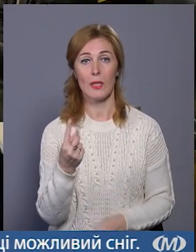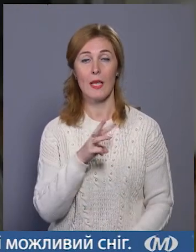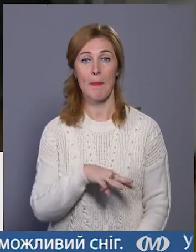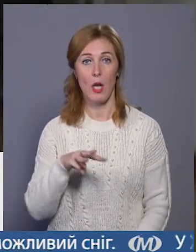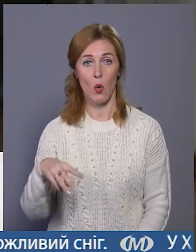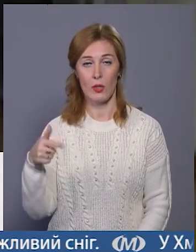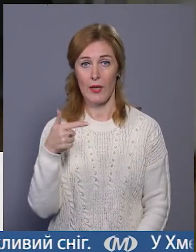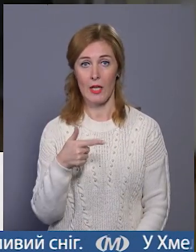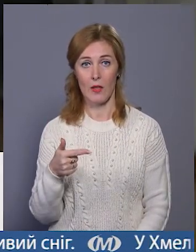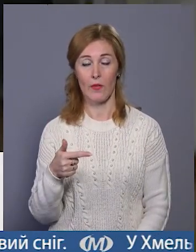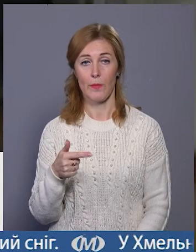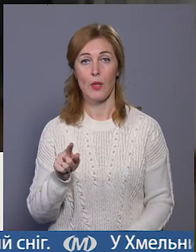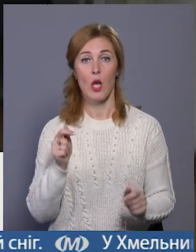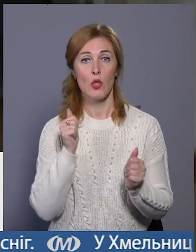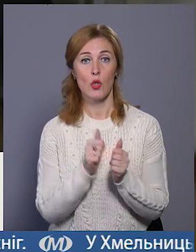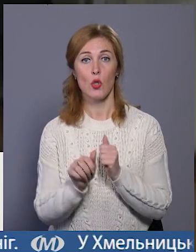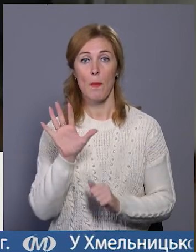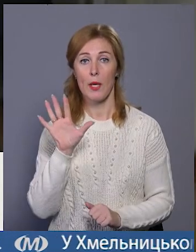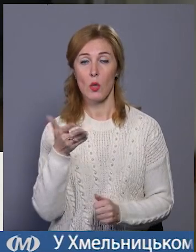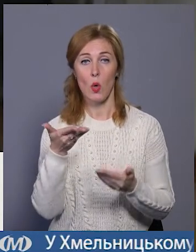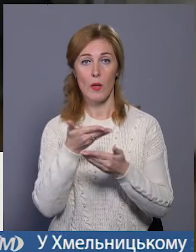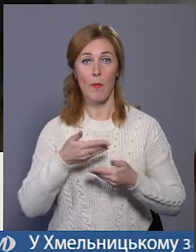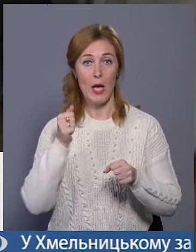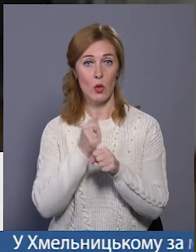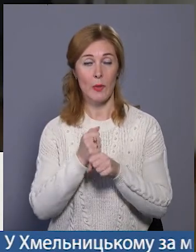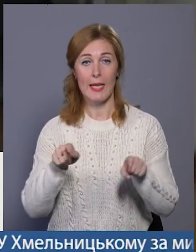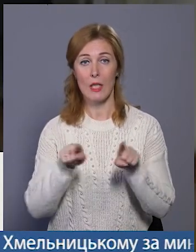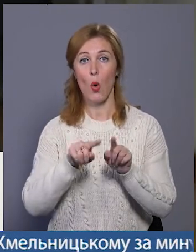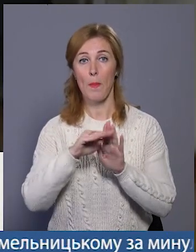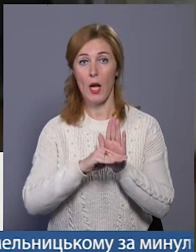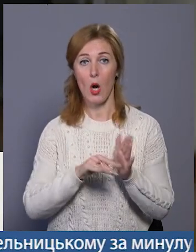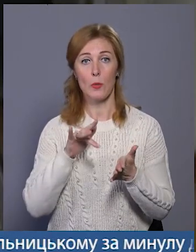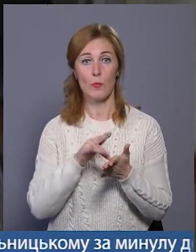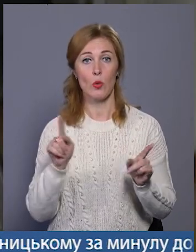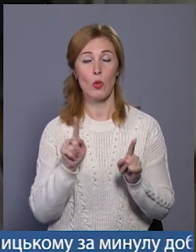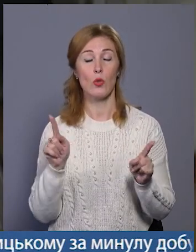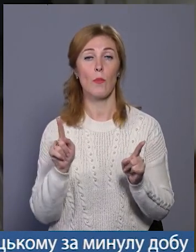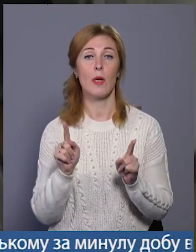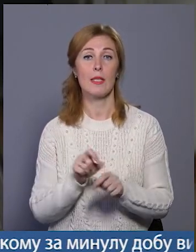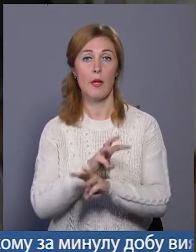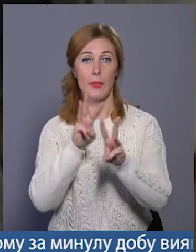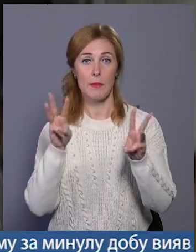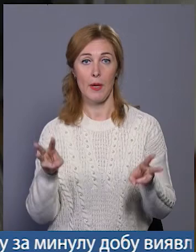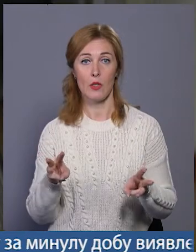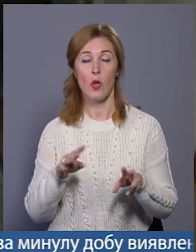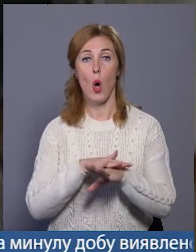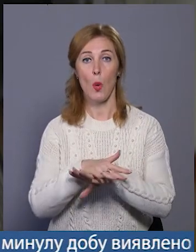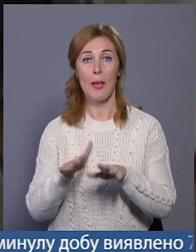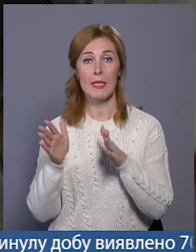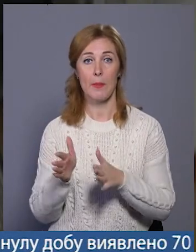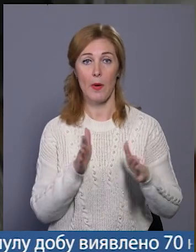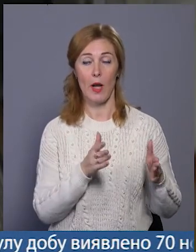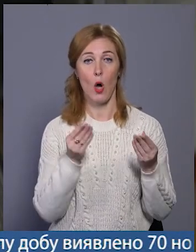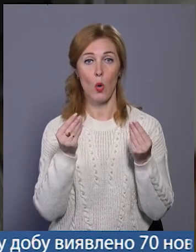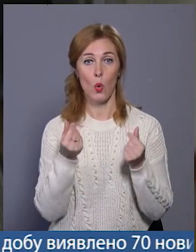гривень. роки ми розробляємо таку програму з метою, щоб належно забезпечити охорону громадського порядку. Кошти ці